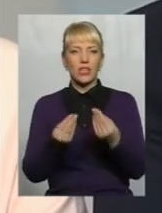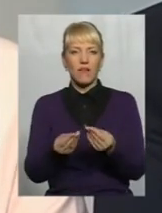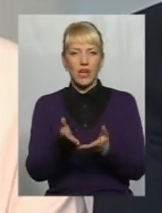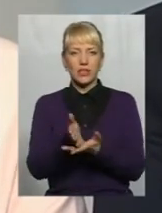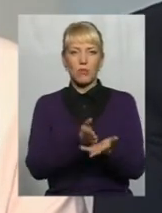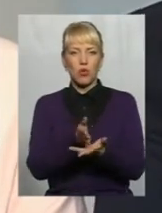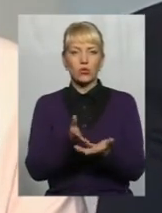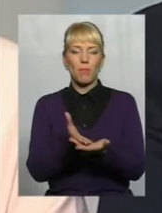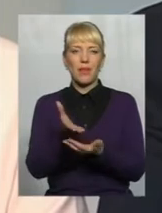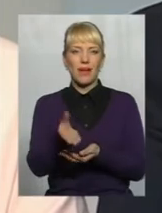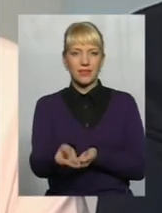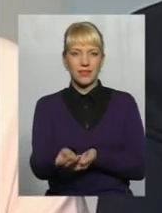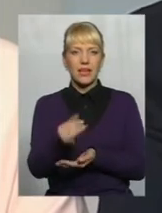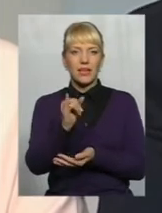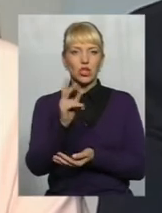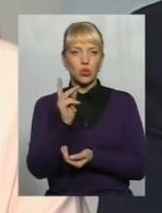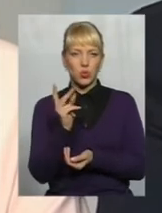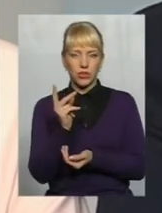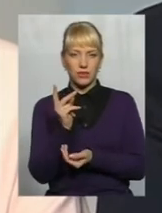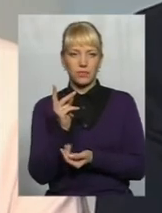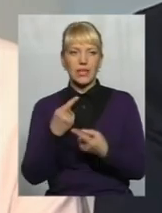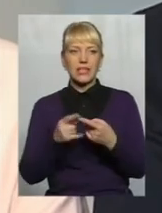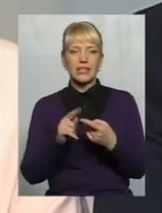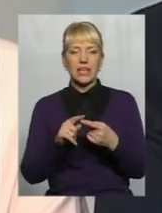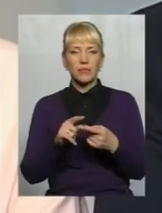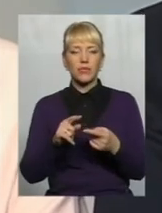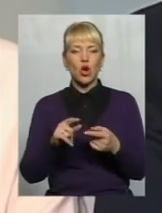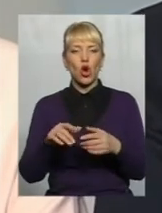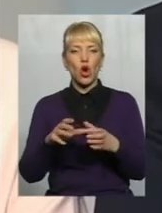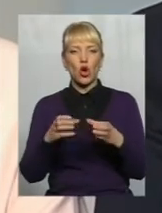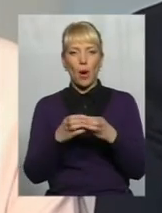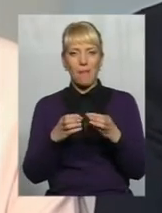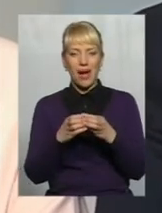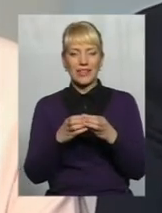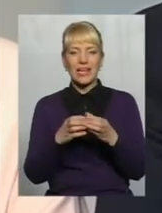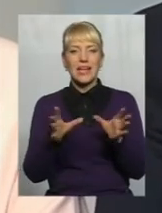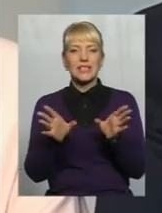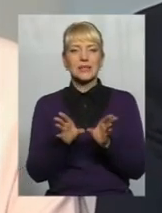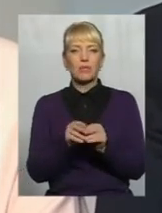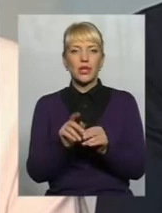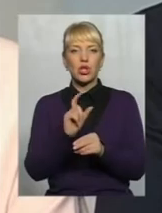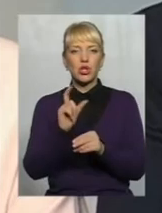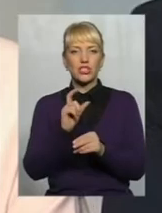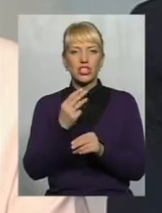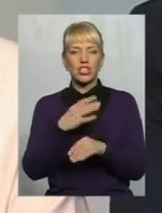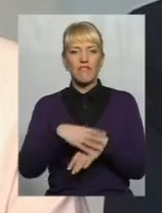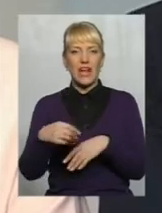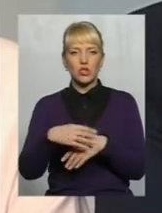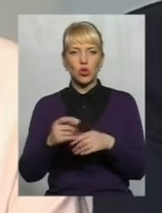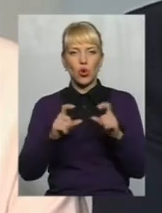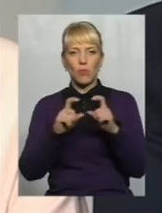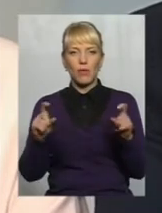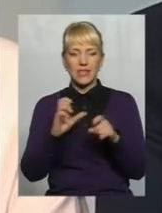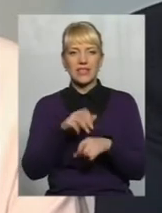платні І другий, Чеморовецька громада спільно з шведською компанією